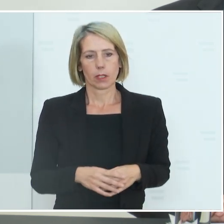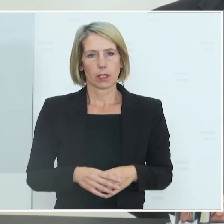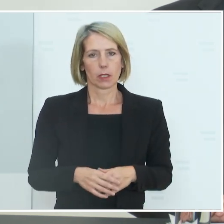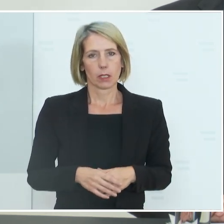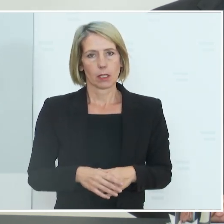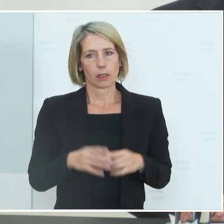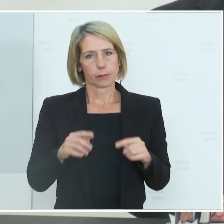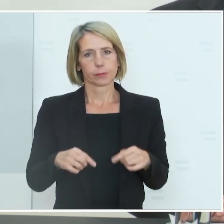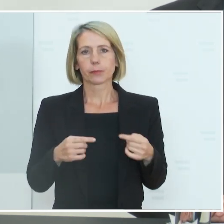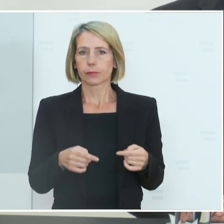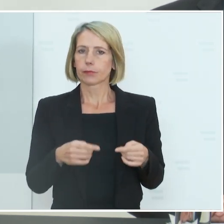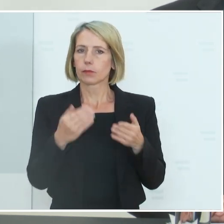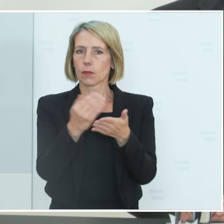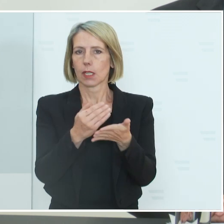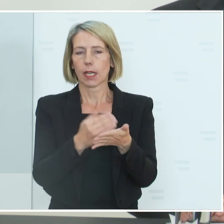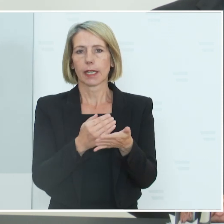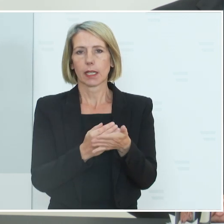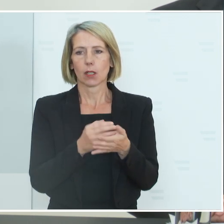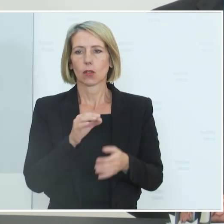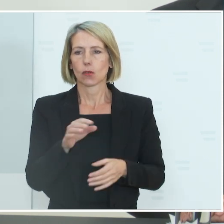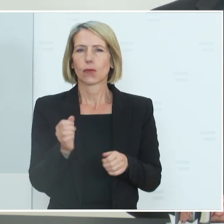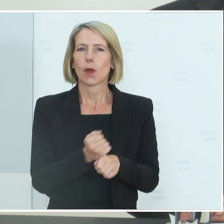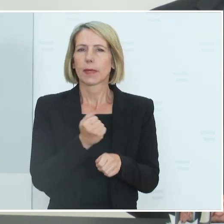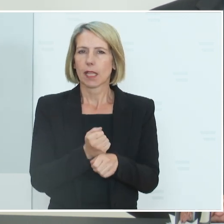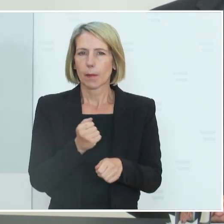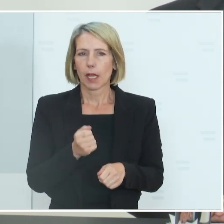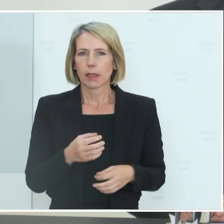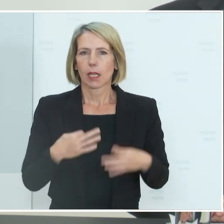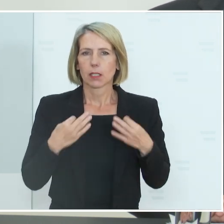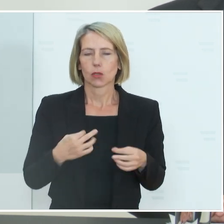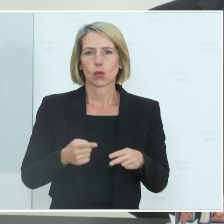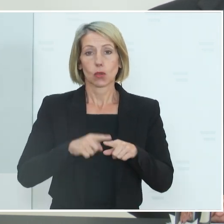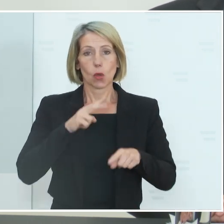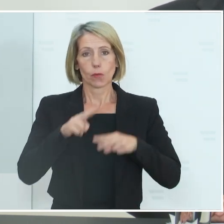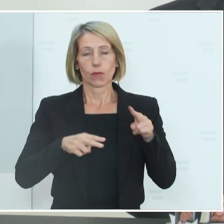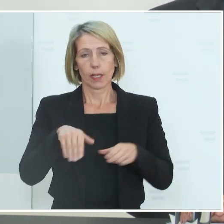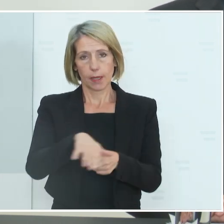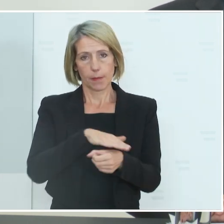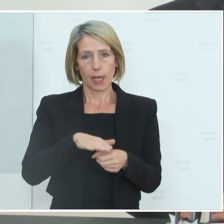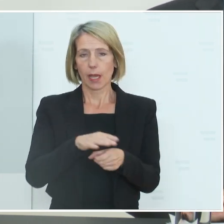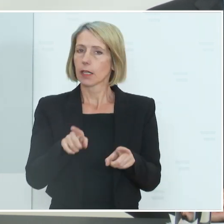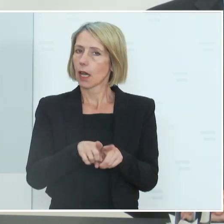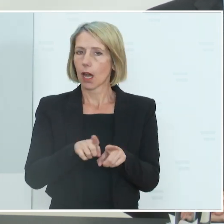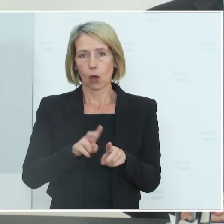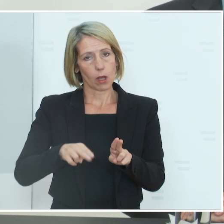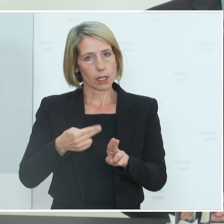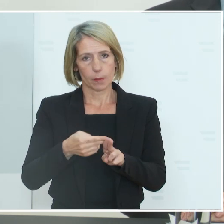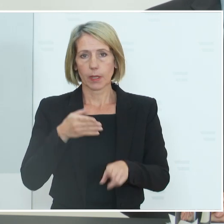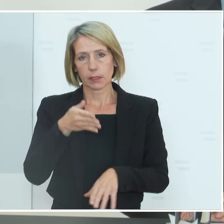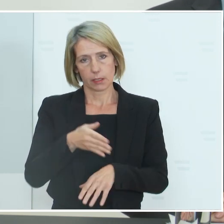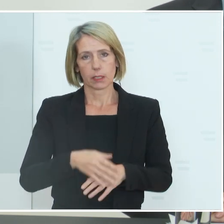Die Regelungen für Mitarbeiterinnen und Mitarbeiter im Gesundheits- und Pflegebereich werden ebenfalls angepasst.